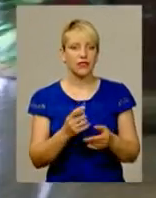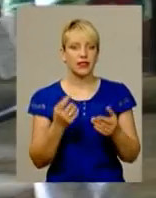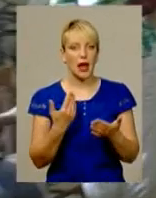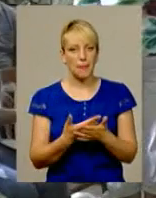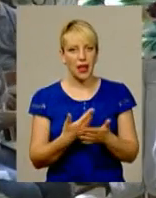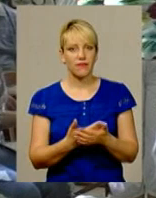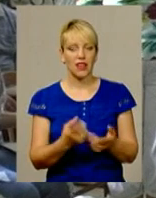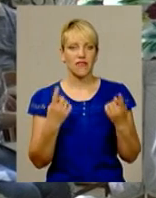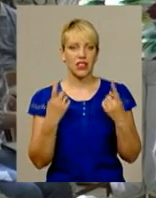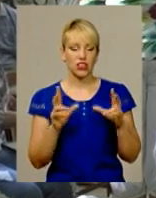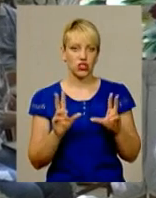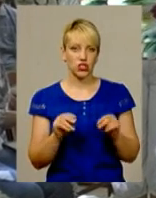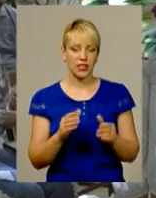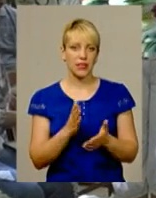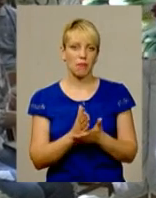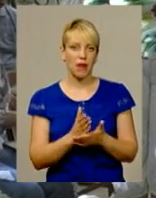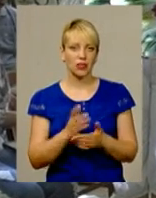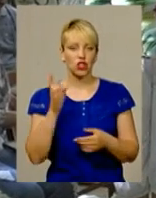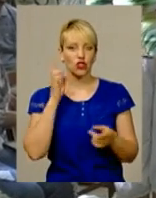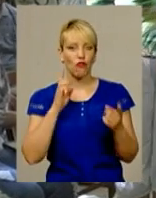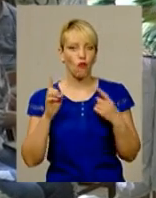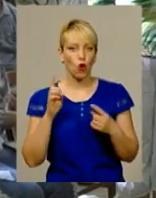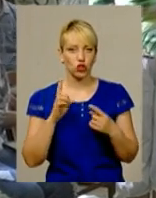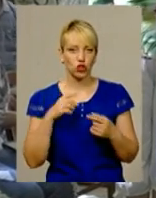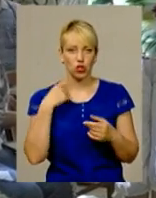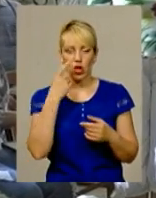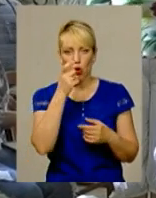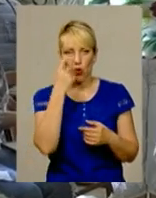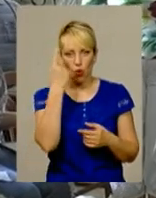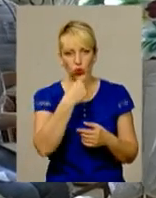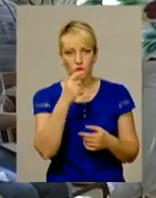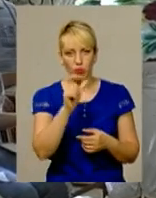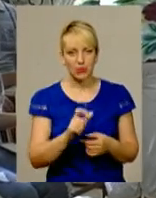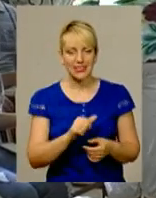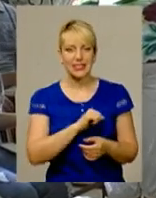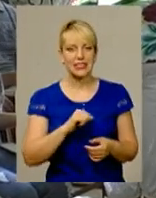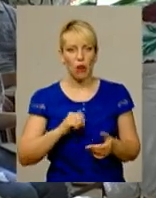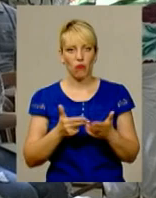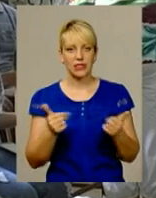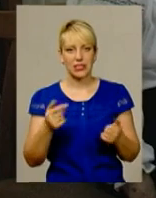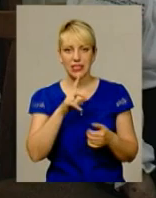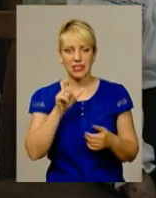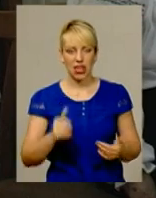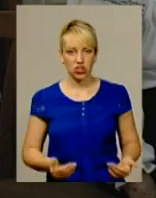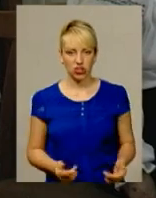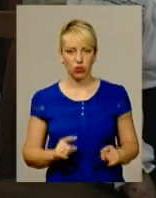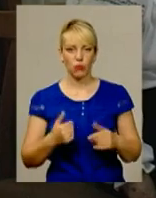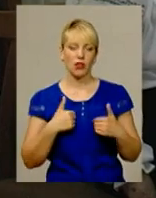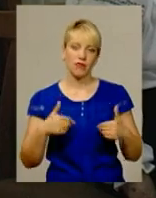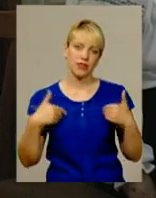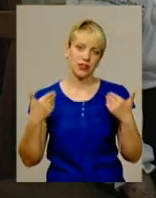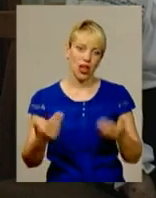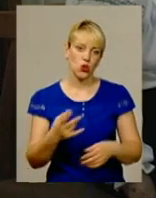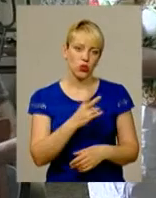щастя мати творчій особистості, саме визнання за життя. Тому я вітаю